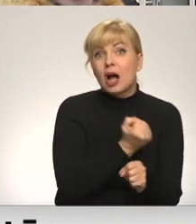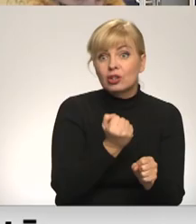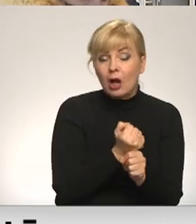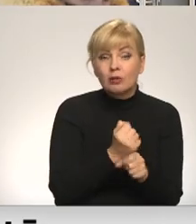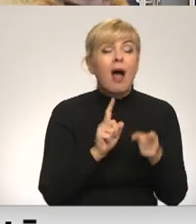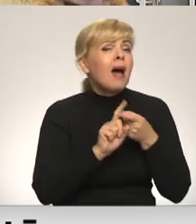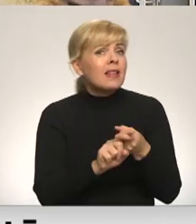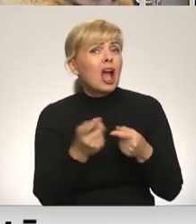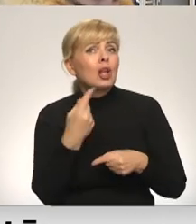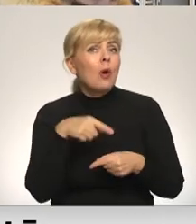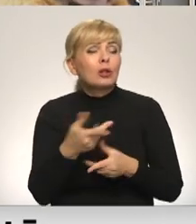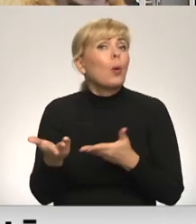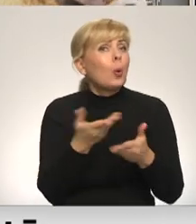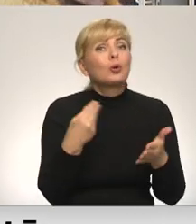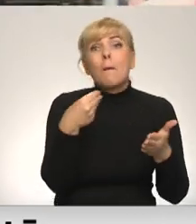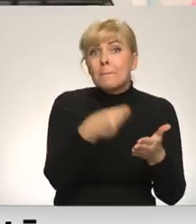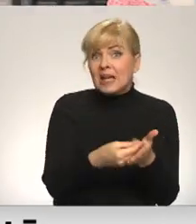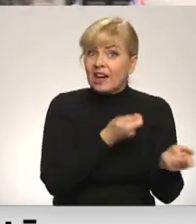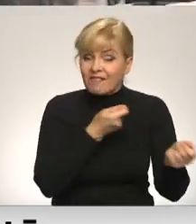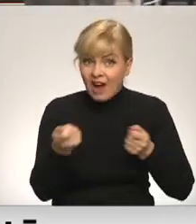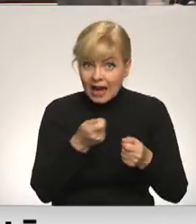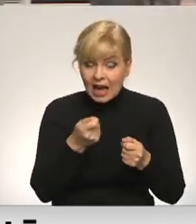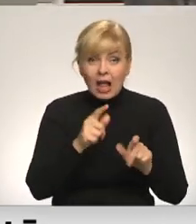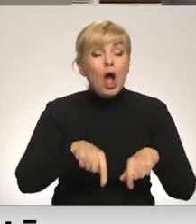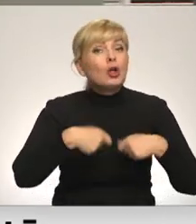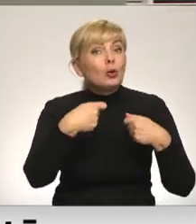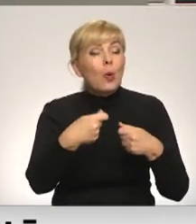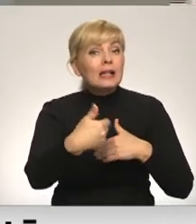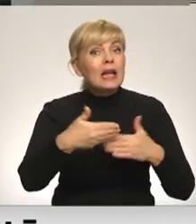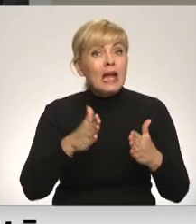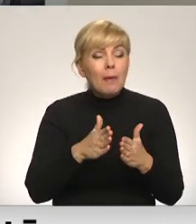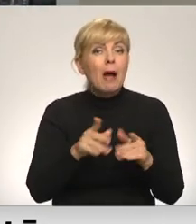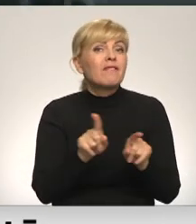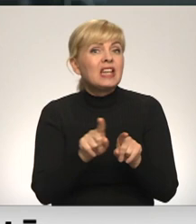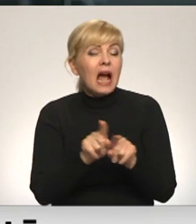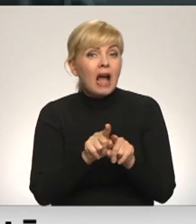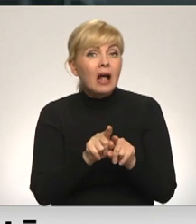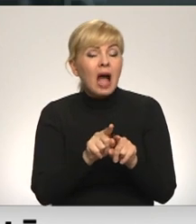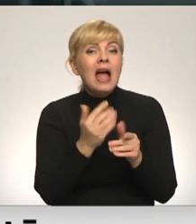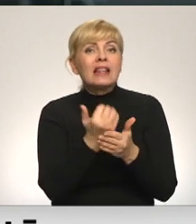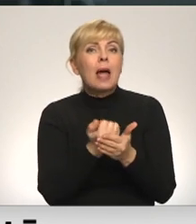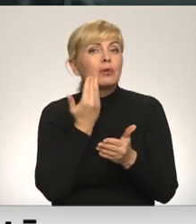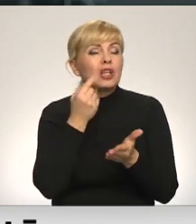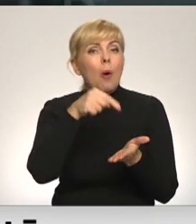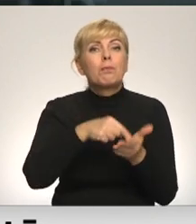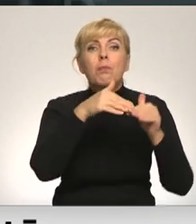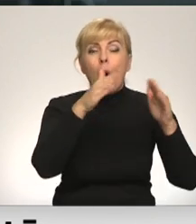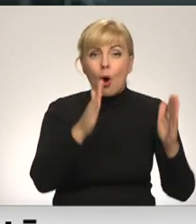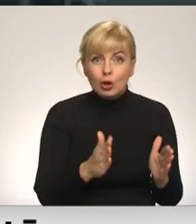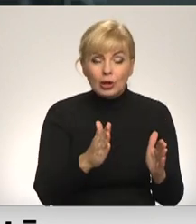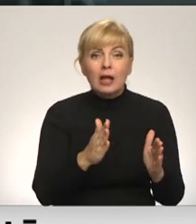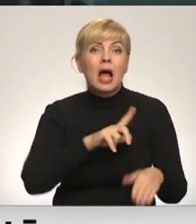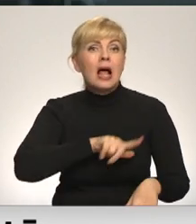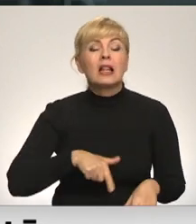Neatkarīgi no tā, kurā veiklā dzēriens ir nopirks, nodot tā iepakojumu varēs jebkurā depozīta punktā. Pašlaik visā Latvijā tādu ir